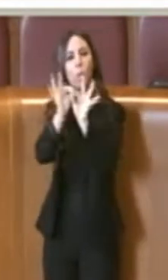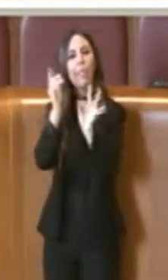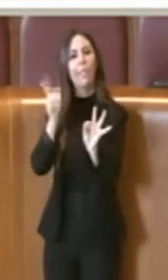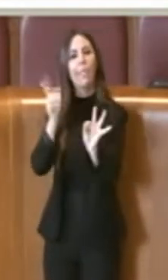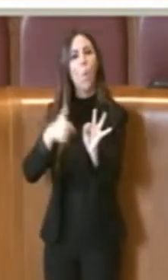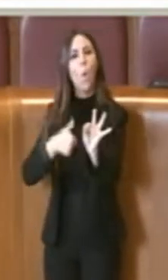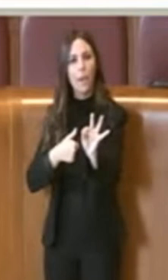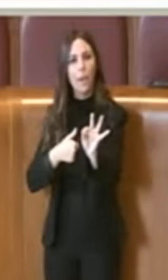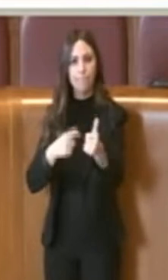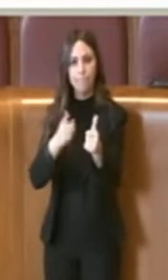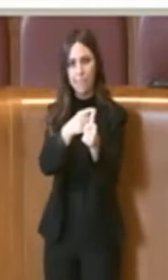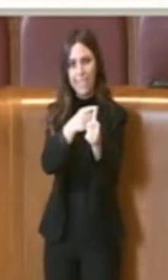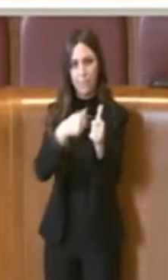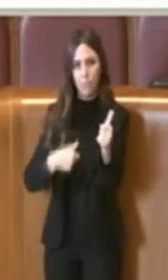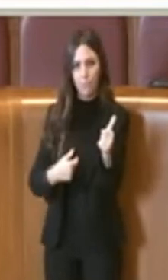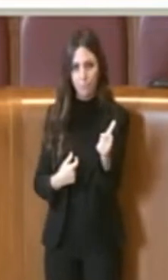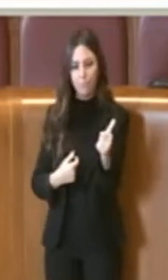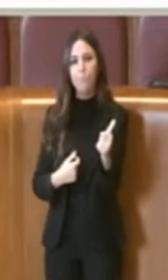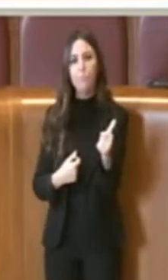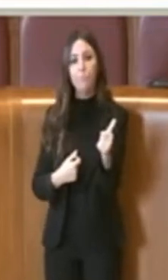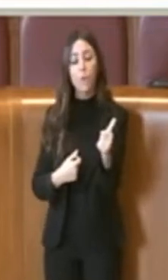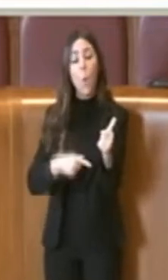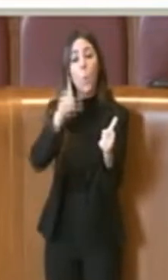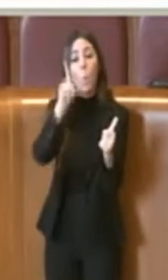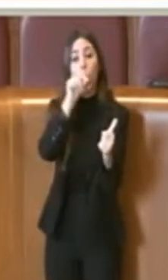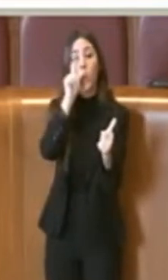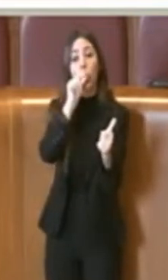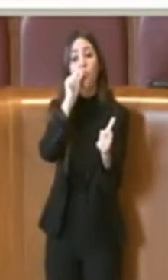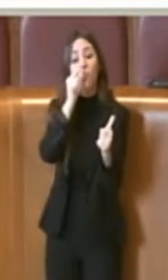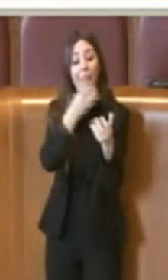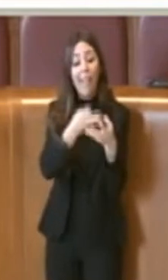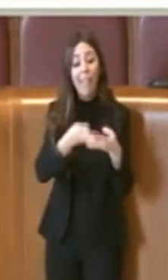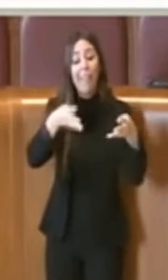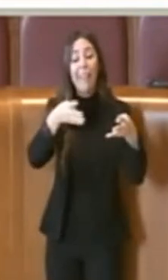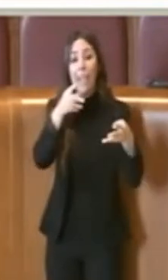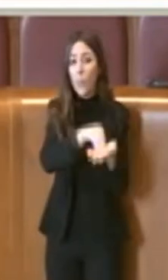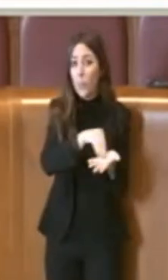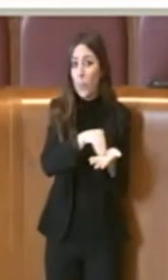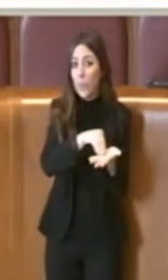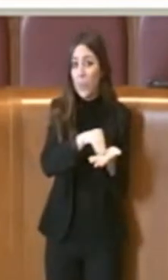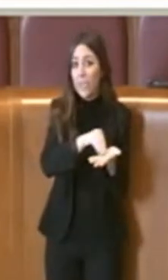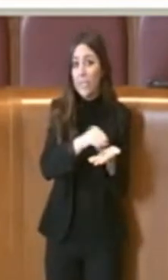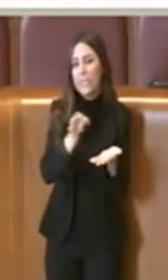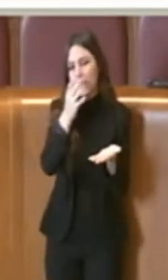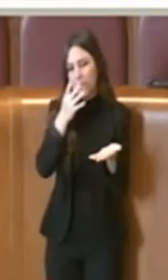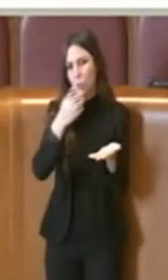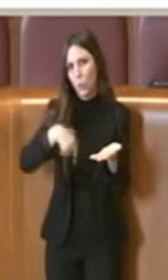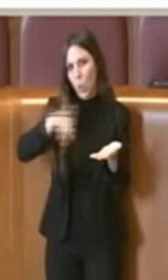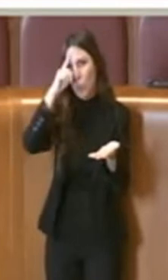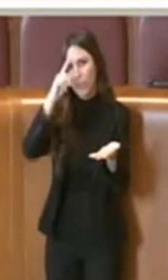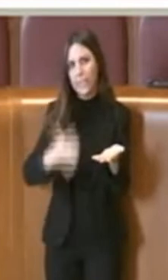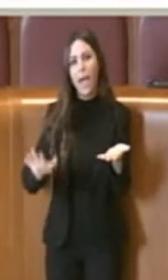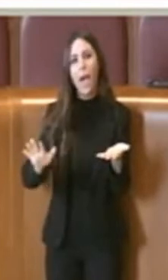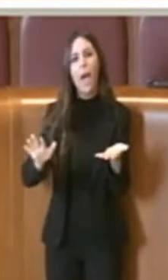ai nidi, agli uccelli lì presenti, insomma dove sappiamo